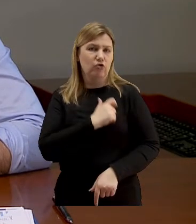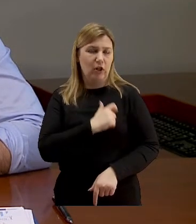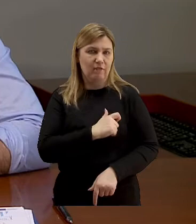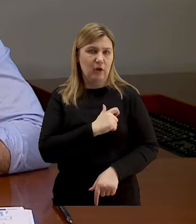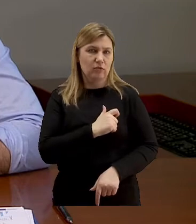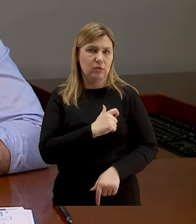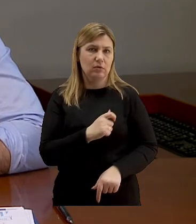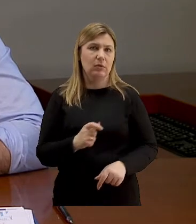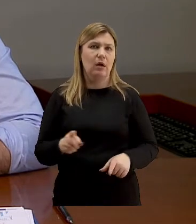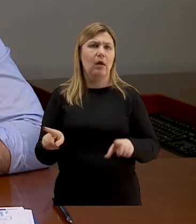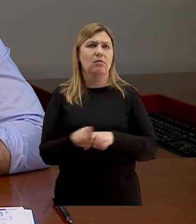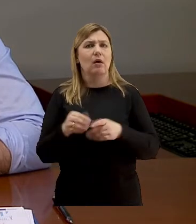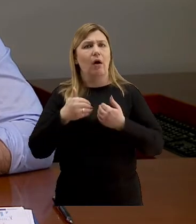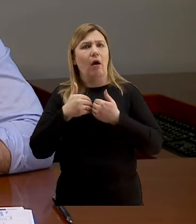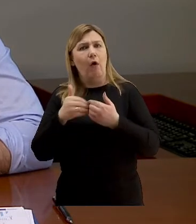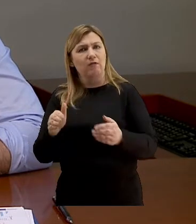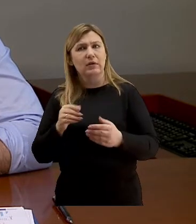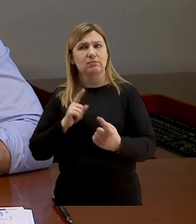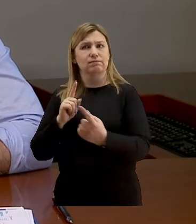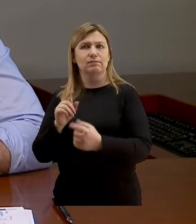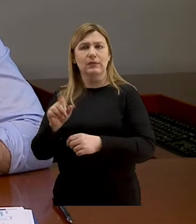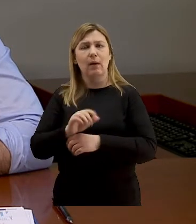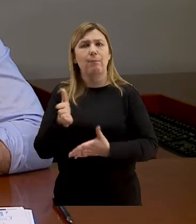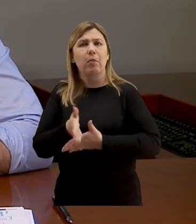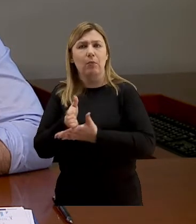otwarte podejście do innych o pomoc tym którzy tej pomocy